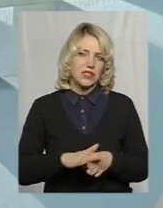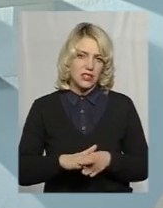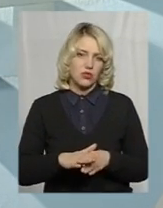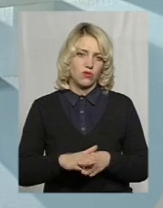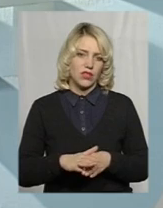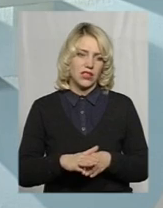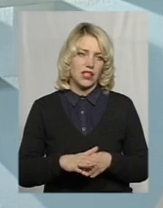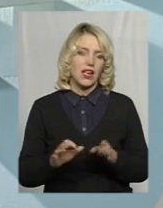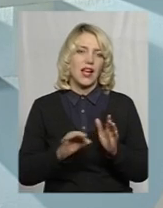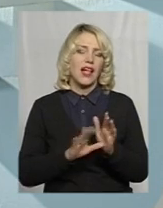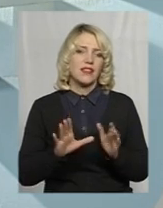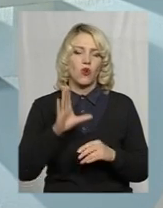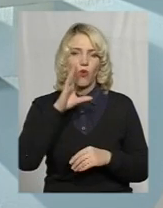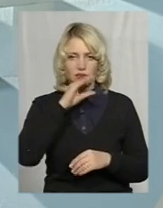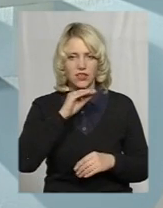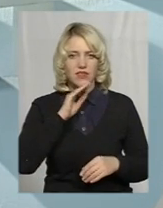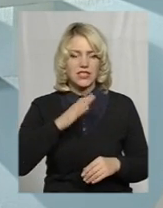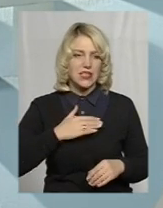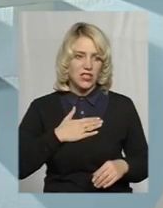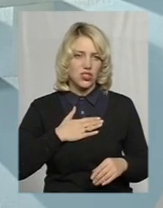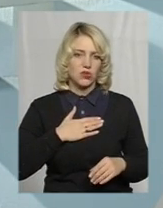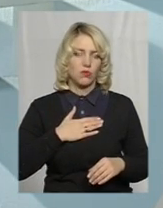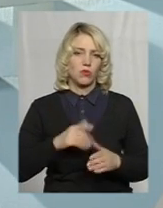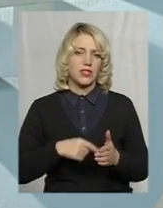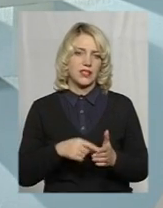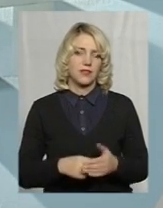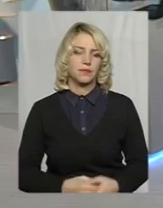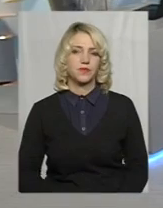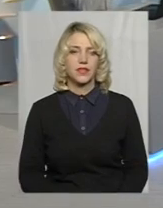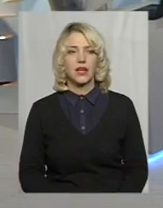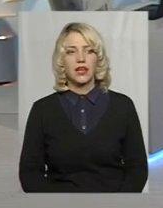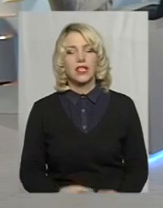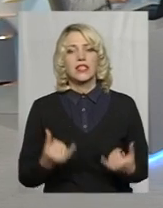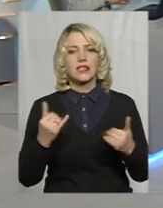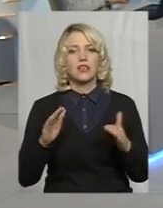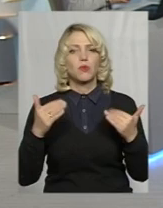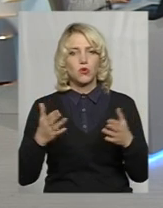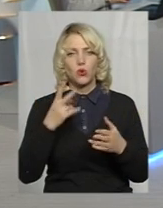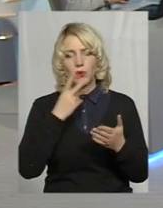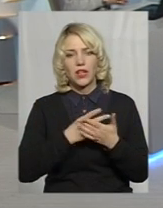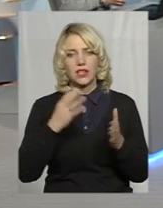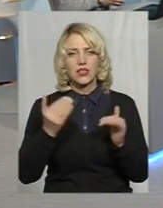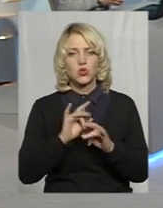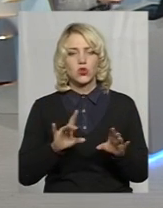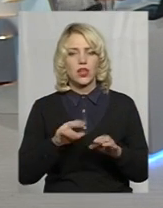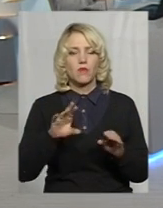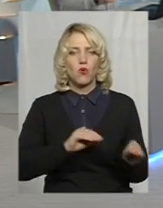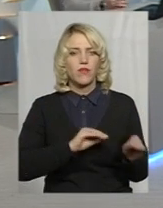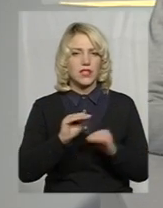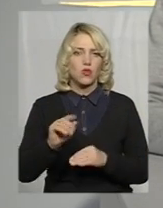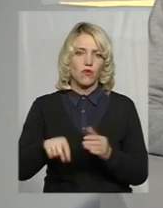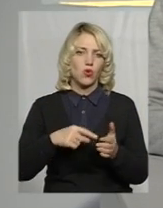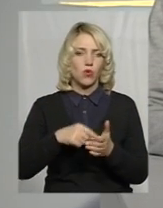енергоефективність в нашому місті. А зараз пропоную переглянути сюжет про встановлення у